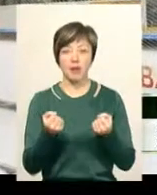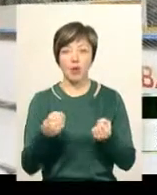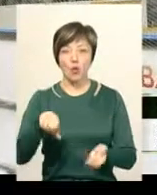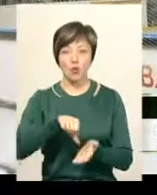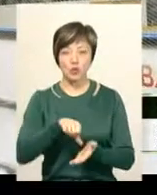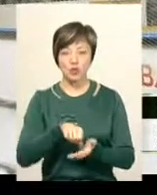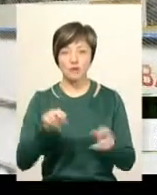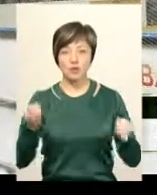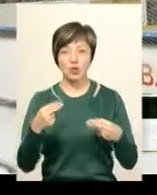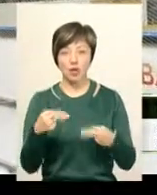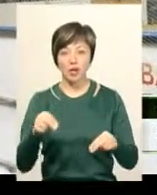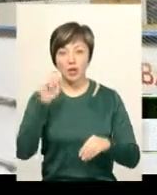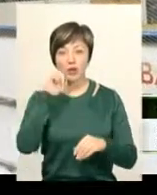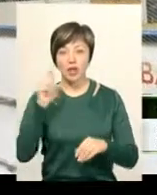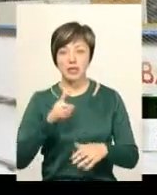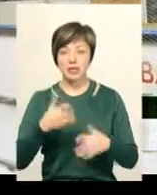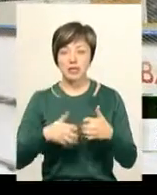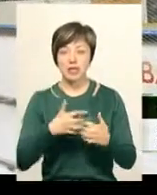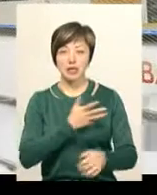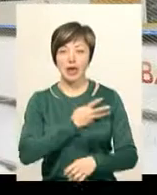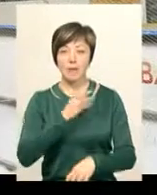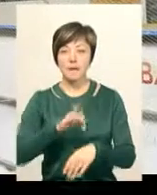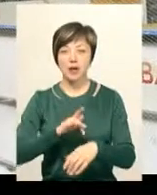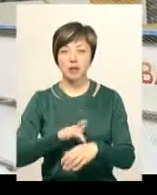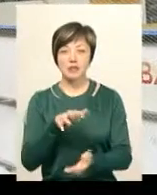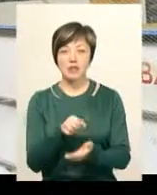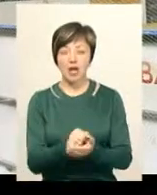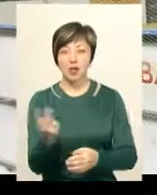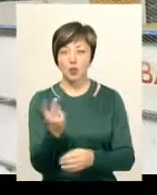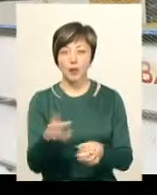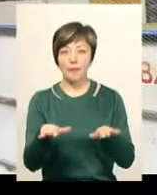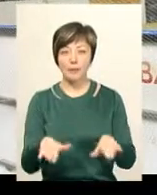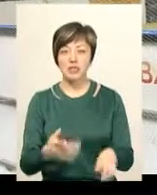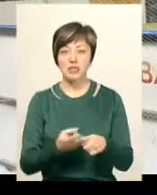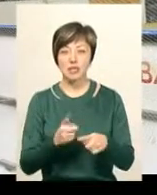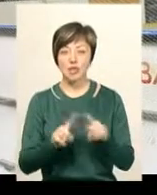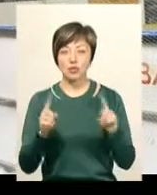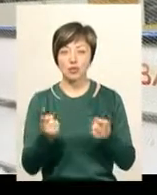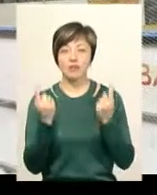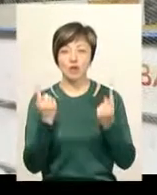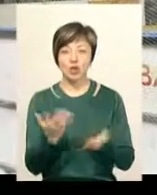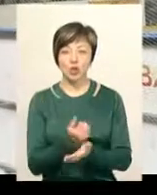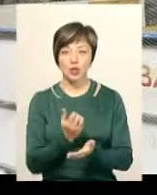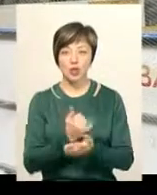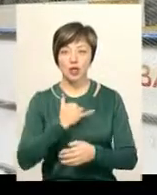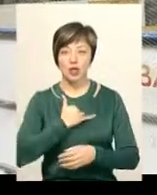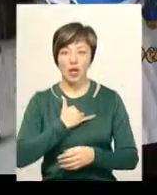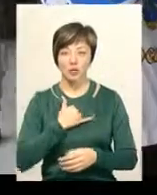приймала участь у чемпіонаті України серед матерів. Зайняла друге місце. Це дуже велике досягнення для